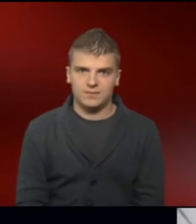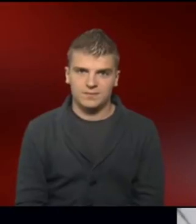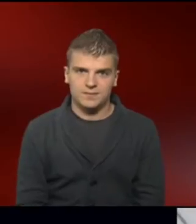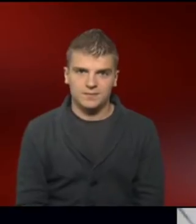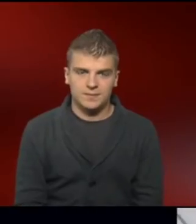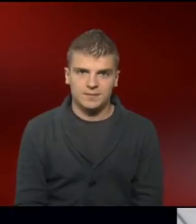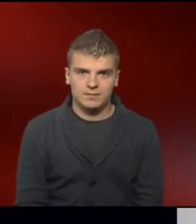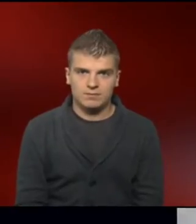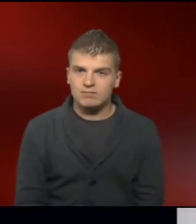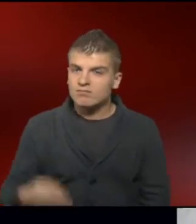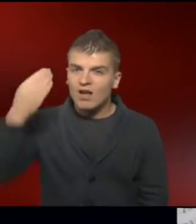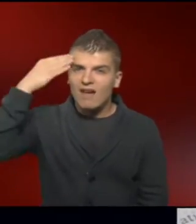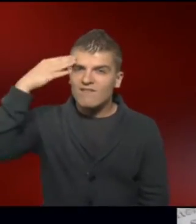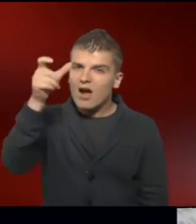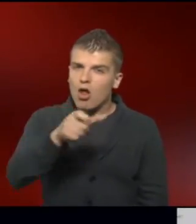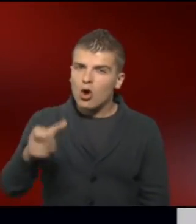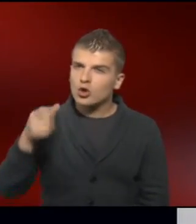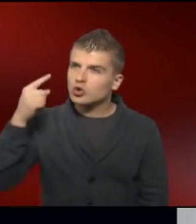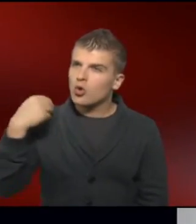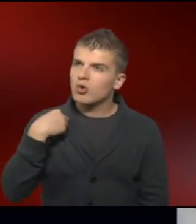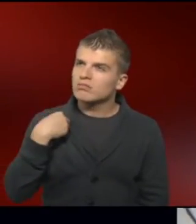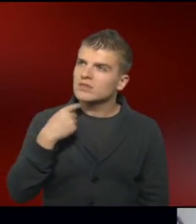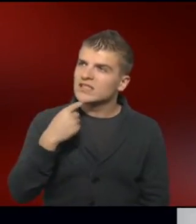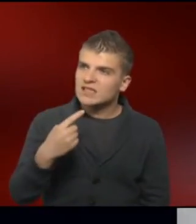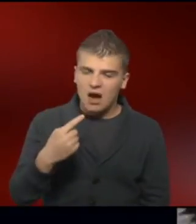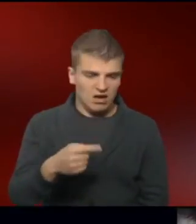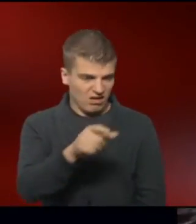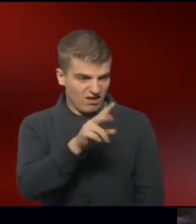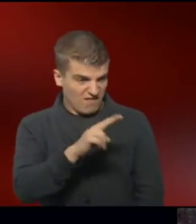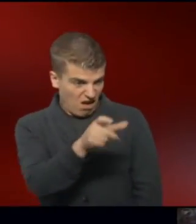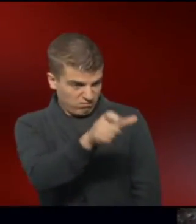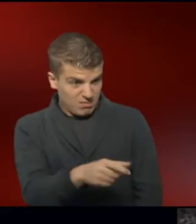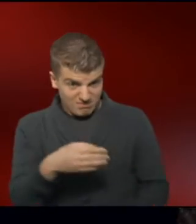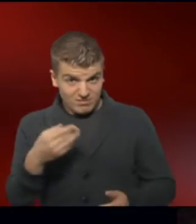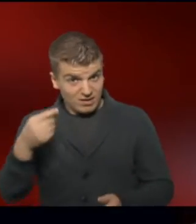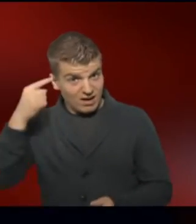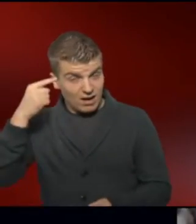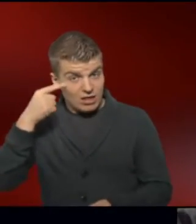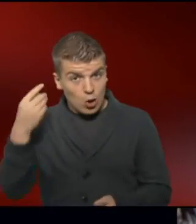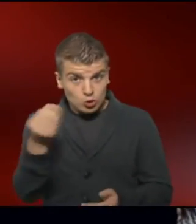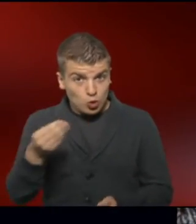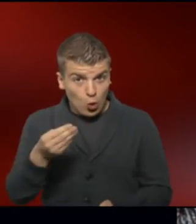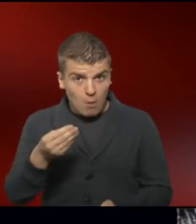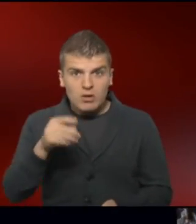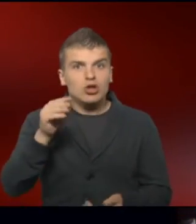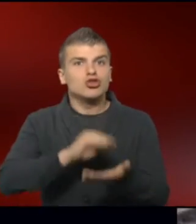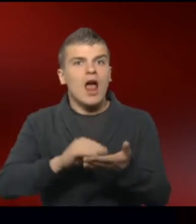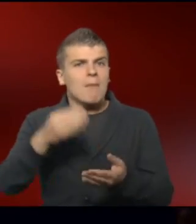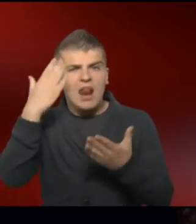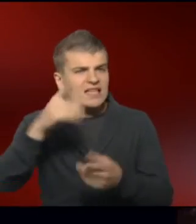Die Fachleute glaubten, so jemand merke noch nicht einmal, dass er behindert sei. Und Lesen und Schreiben würde er niemals lernen.